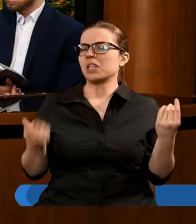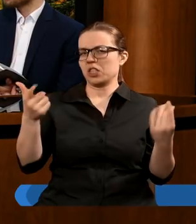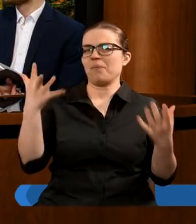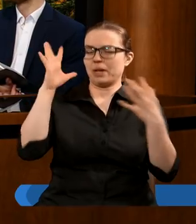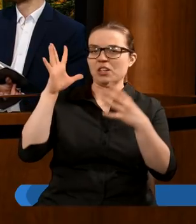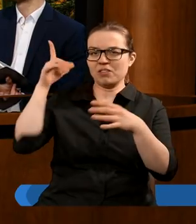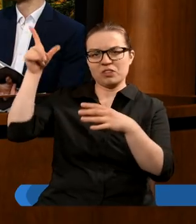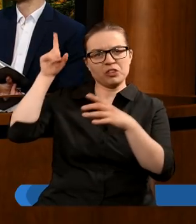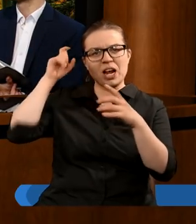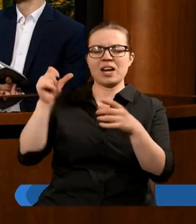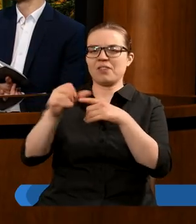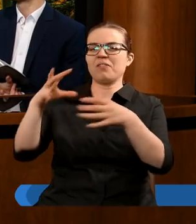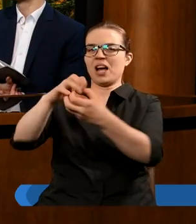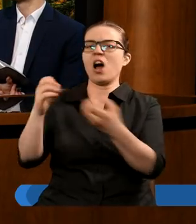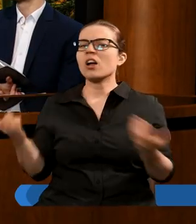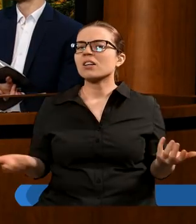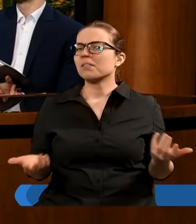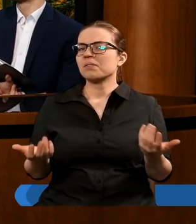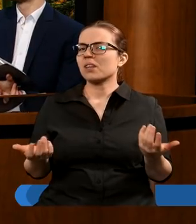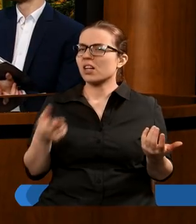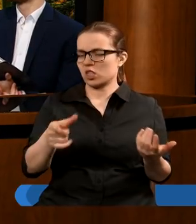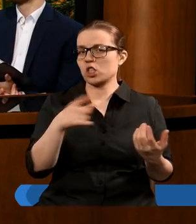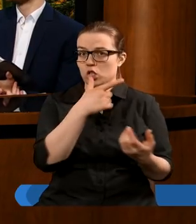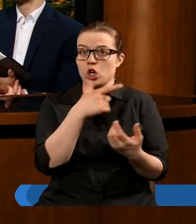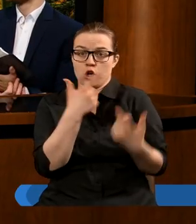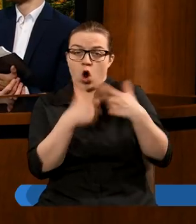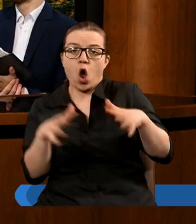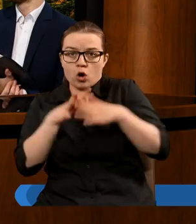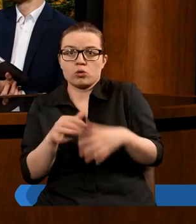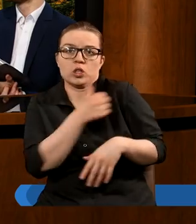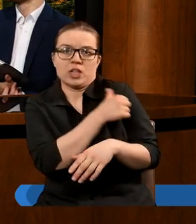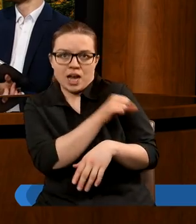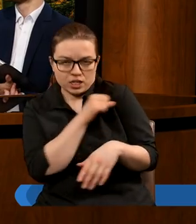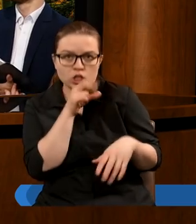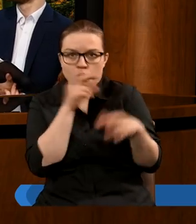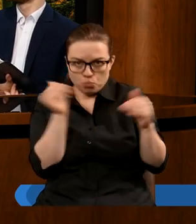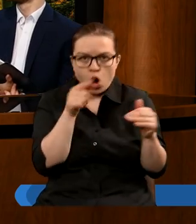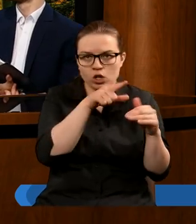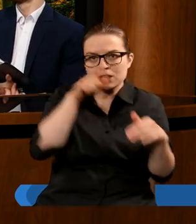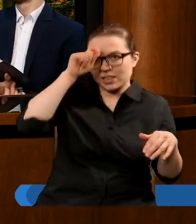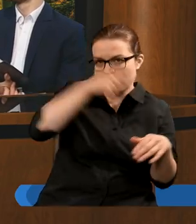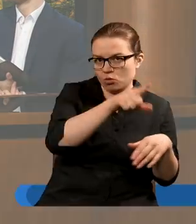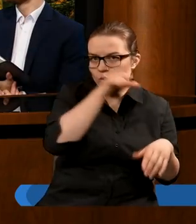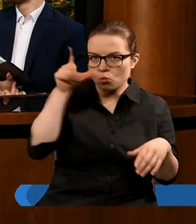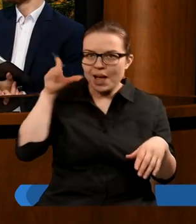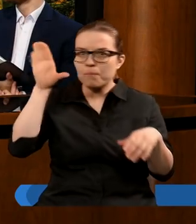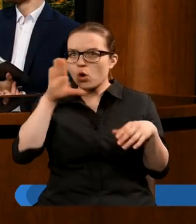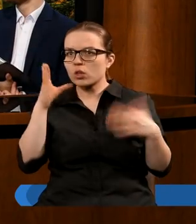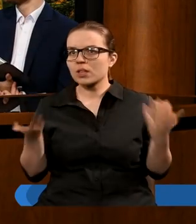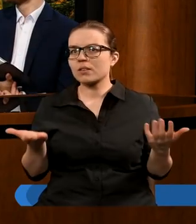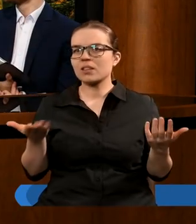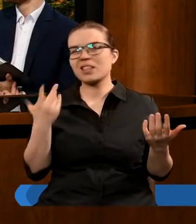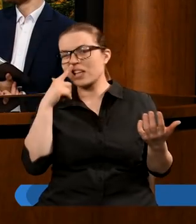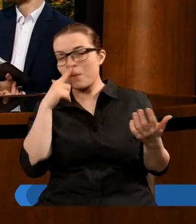szatana. Czy zatem Kościół, który się nazywa chrześcijański, rzeczywiście może być tym prześladowcą ludu bożego? Nie